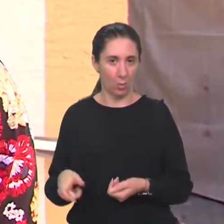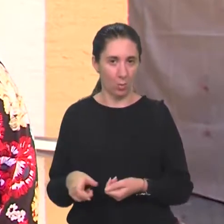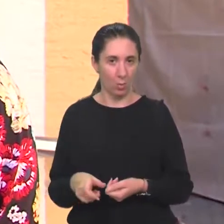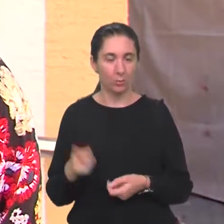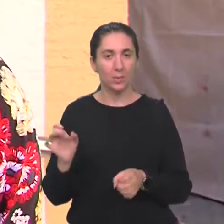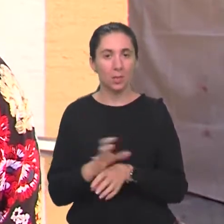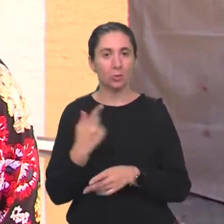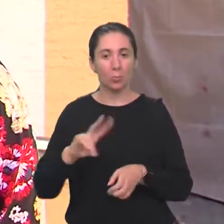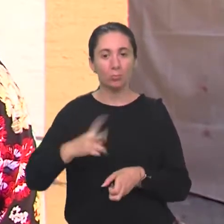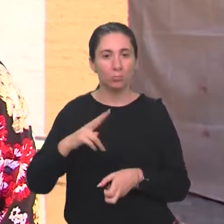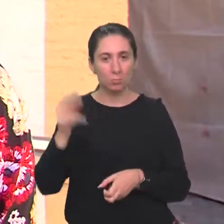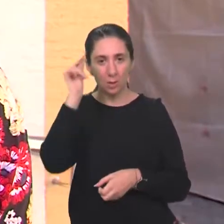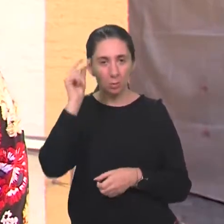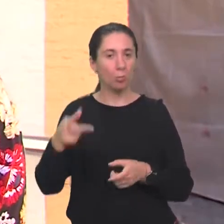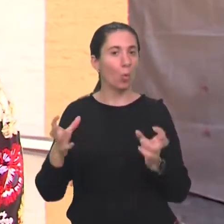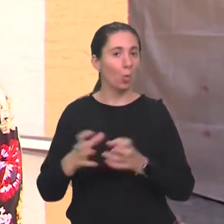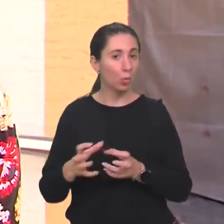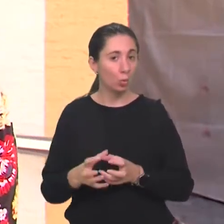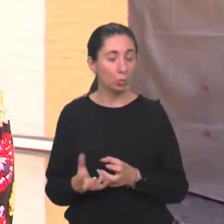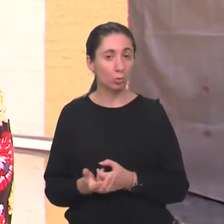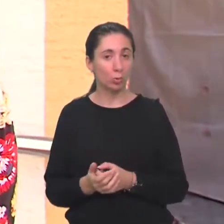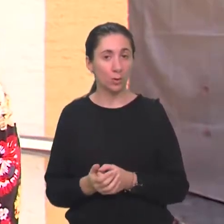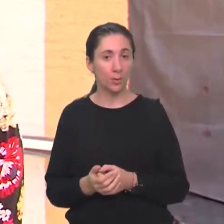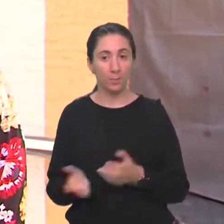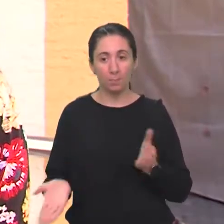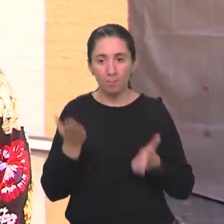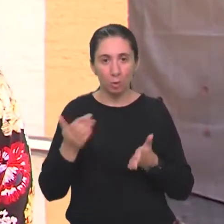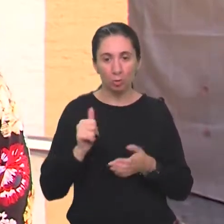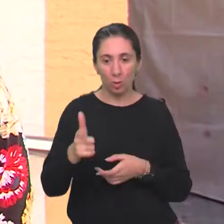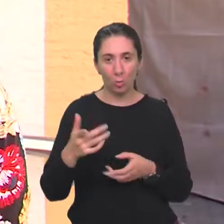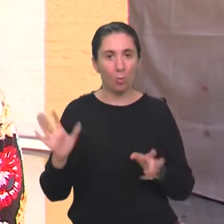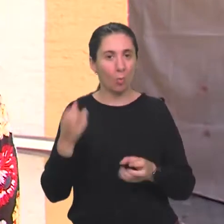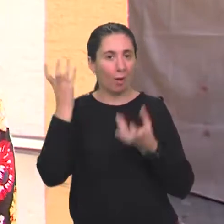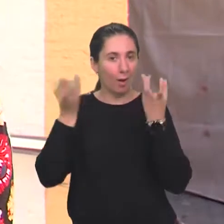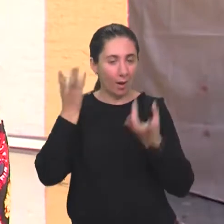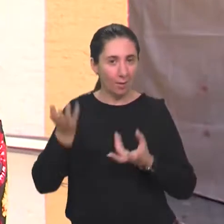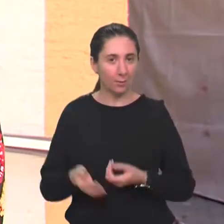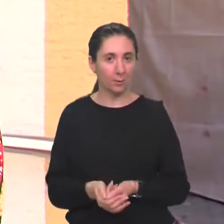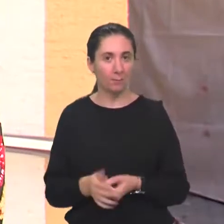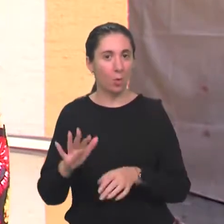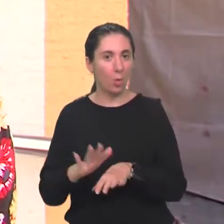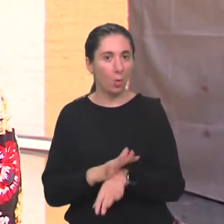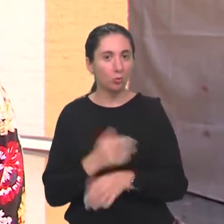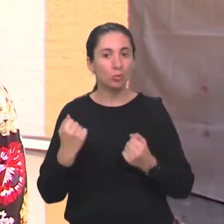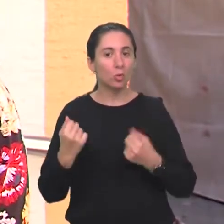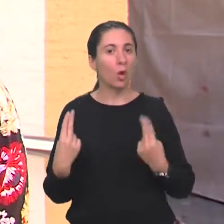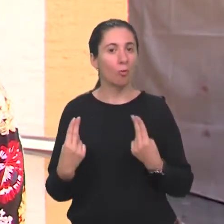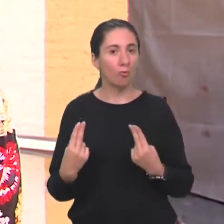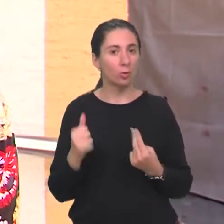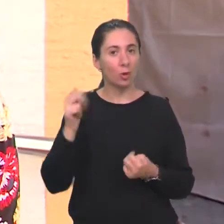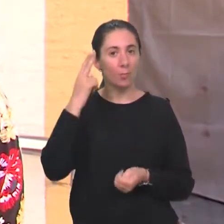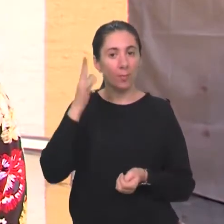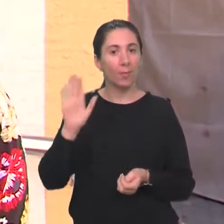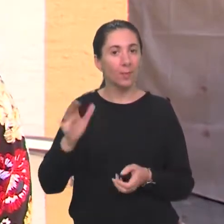sretni su jer izmjenjuju iskustva, druže se, potječu jedan drugog da budu kreativni i osjećaju se izuzetno bitni jer je